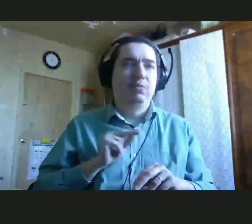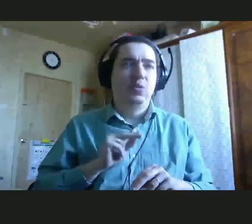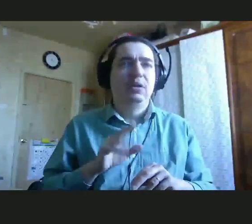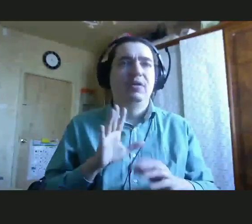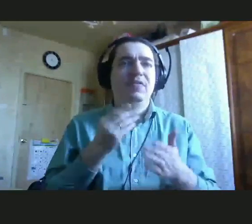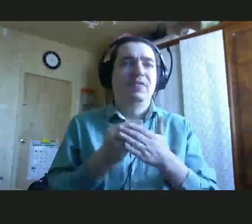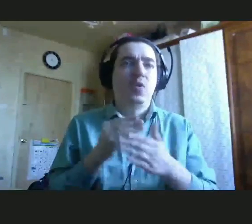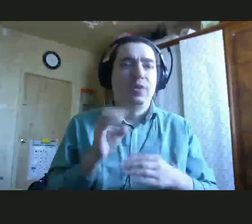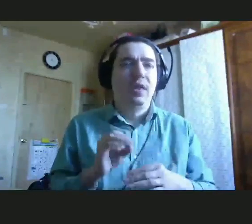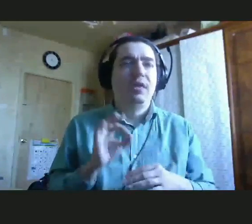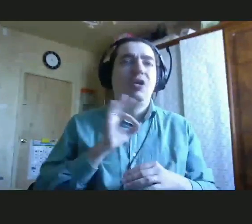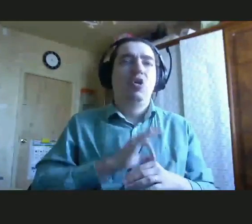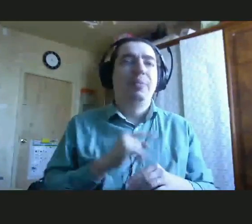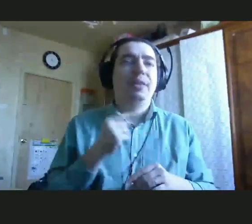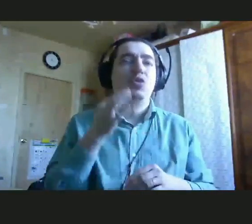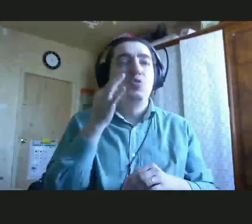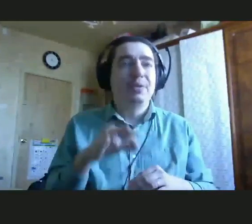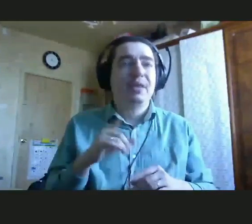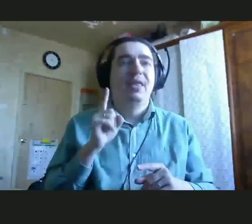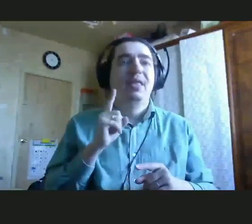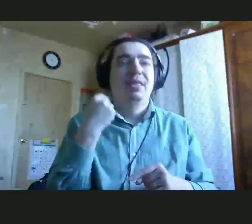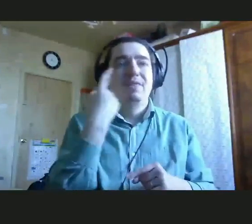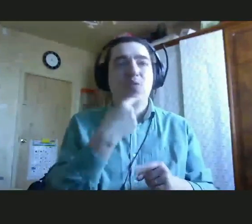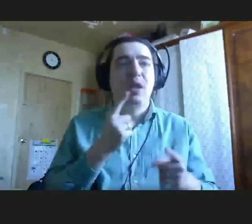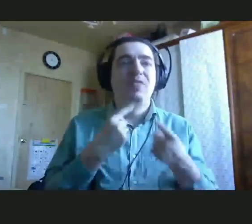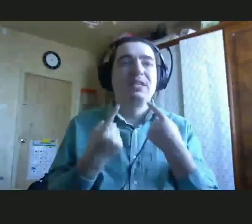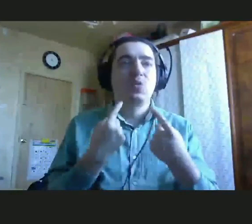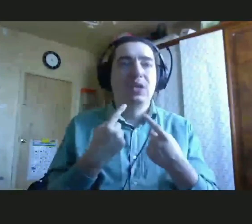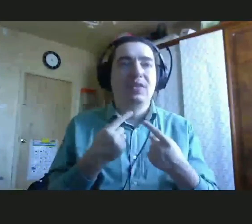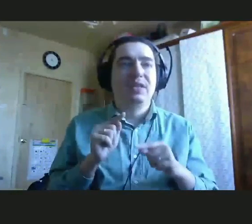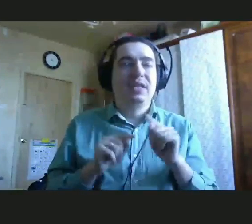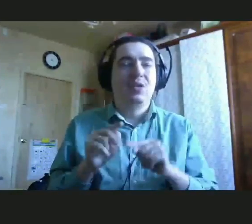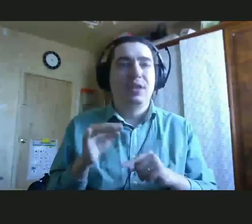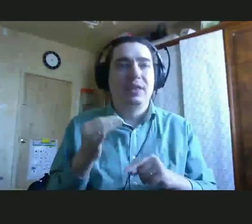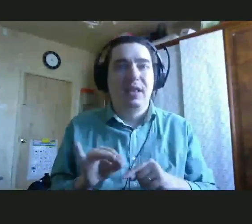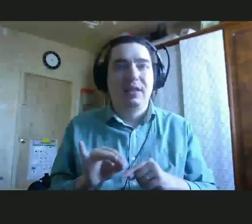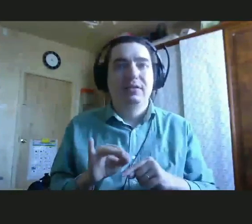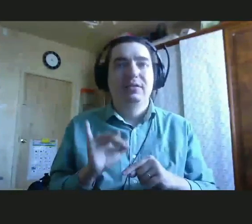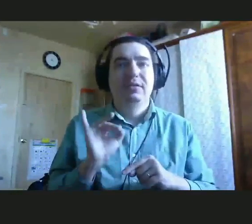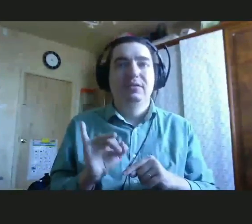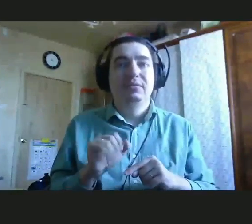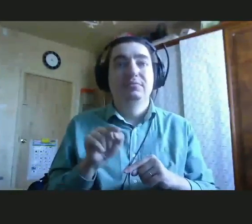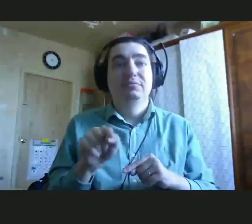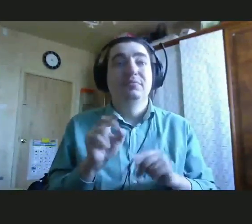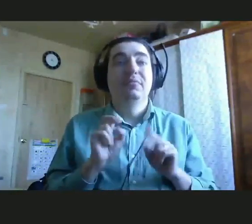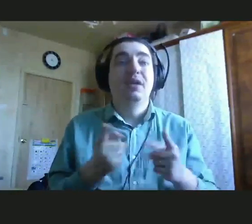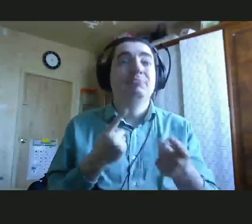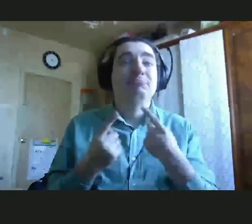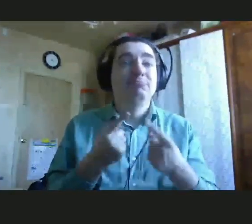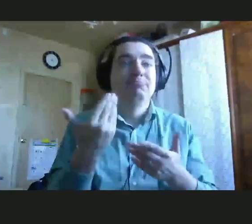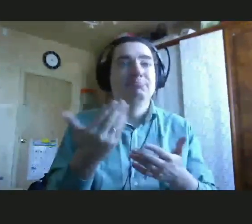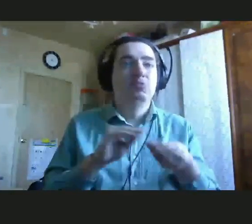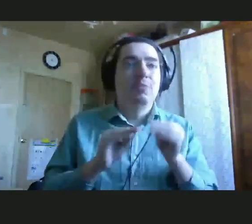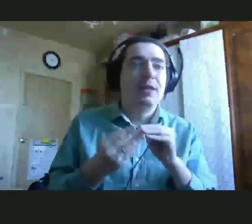индивидуального консультирования родителей, а также всевозможные опросы и та обратная связь, которая к нам поступает от родителей. Прошу вас не